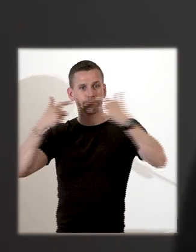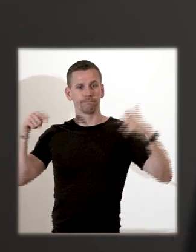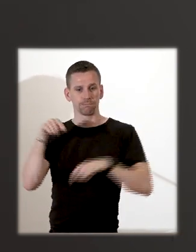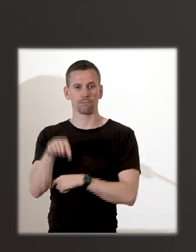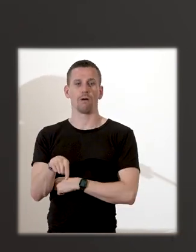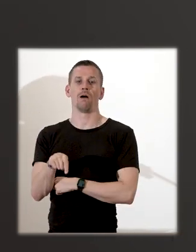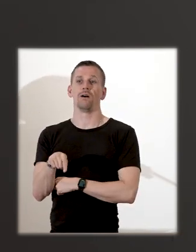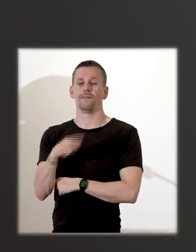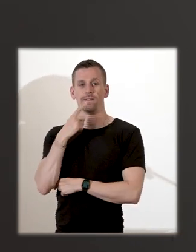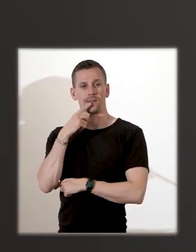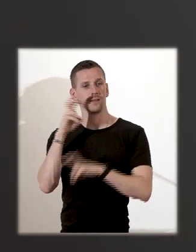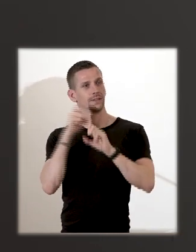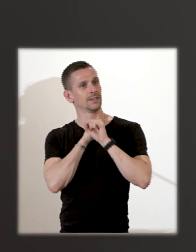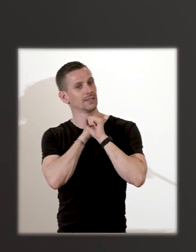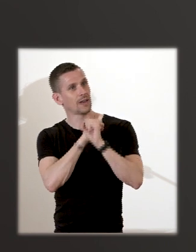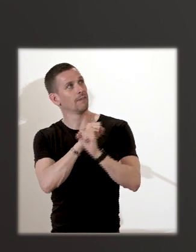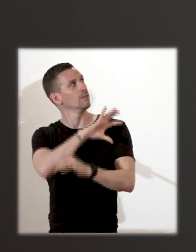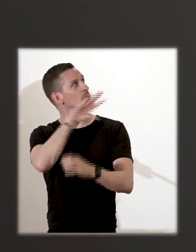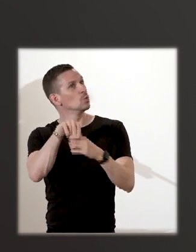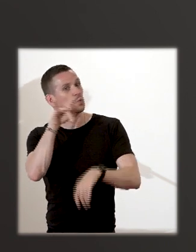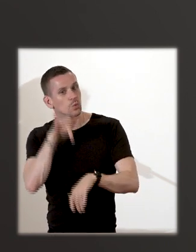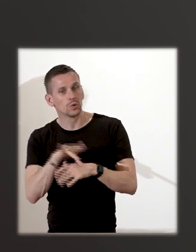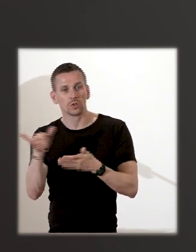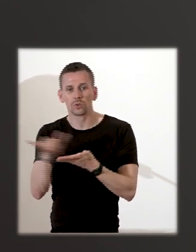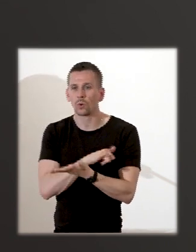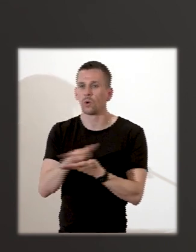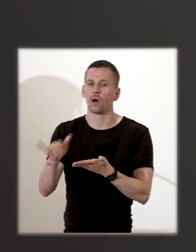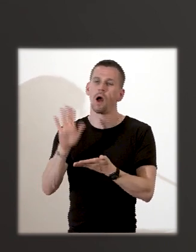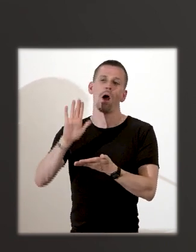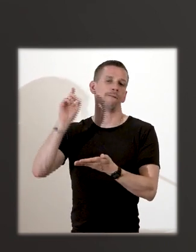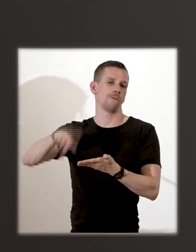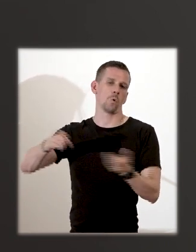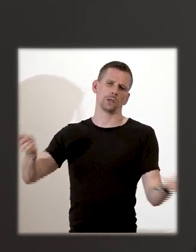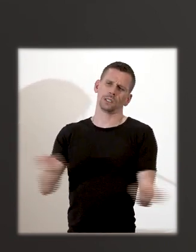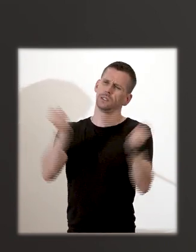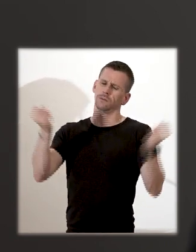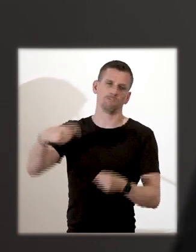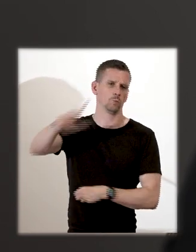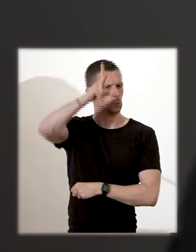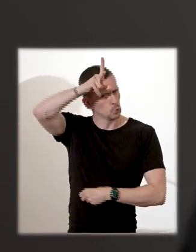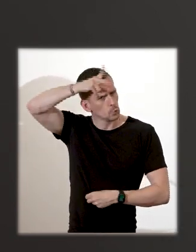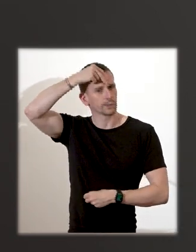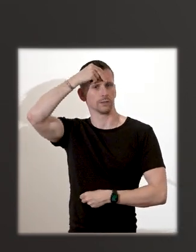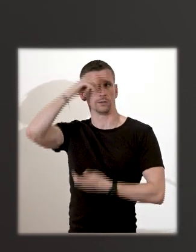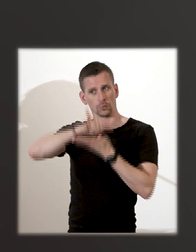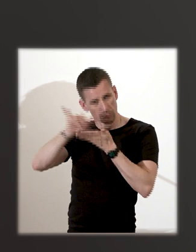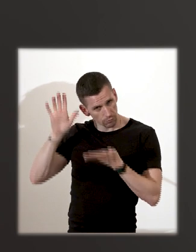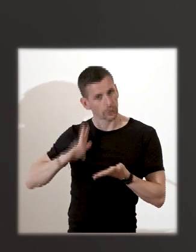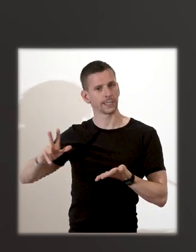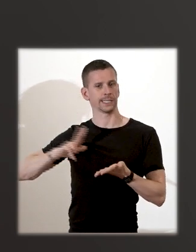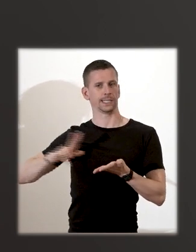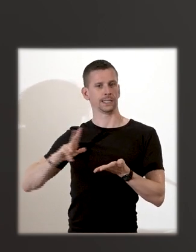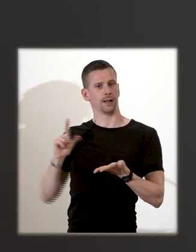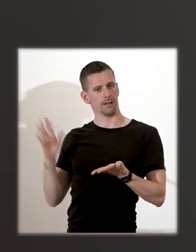'esclavage dans la formation de New York est pleinement restituée. La découverte du cimetière permet également de donner une présence publique à l'esclavage et un travail de